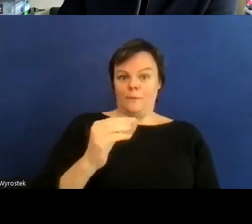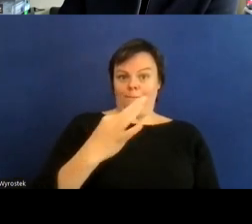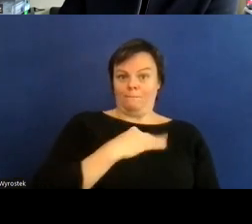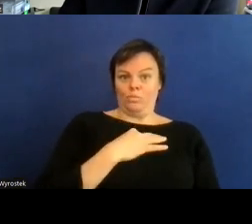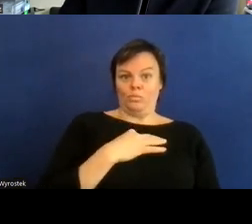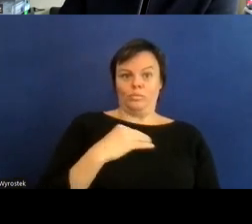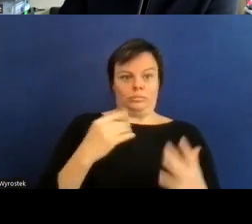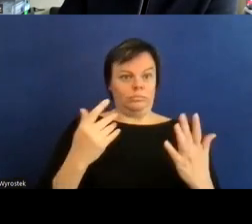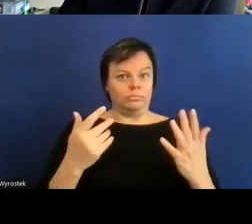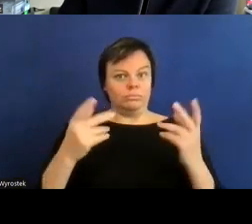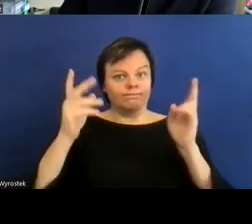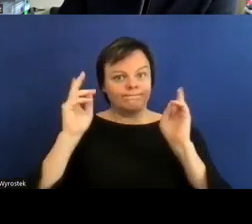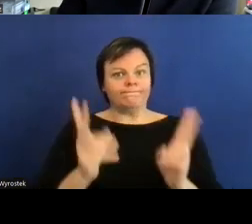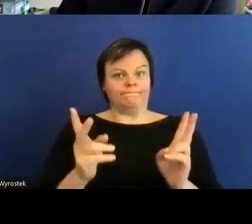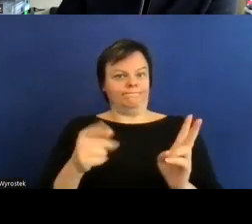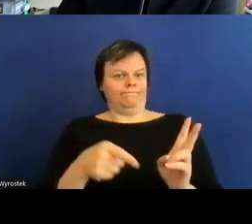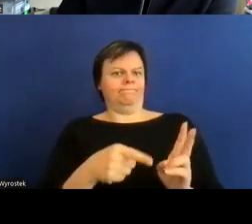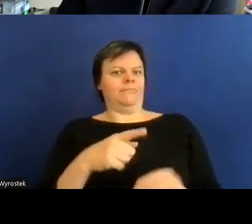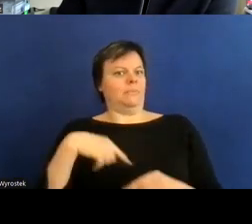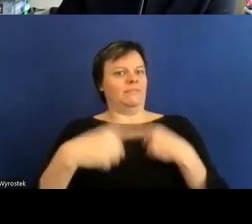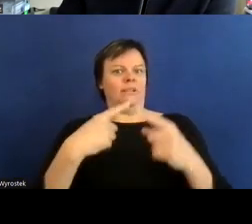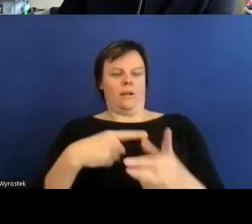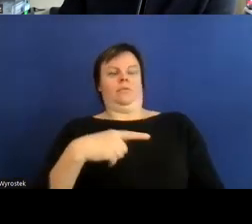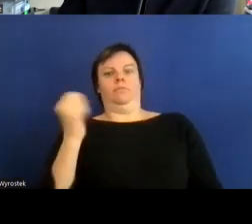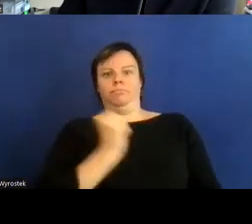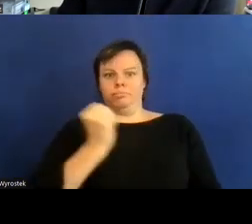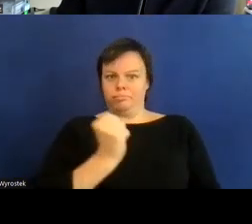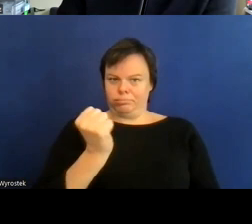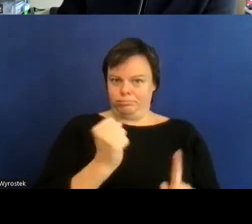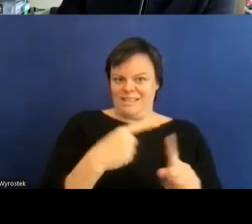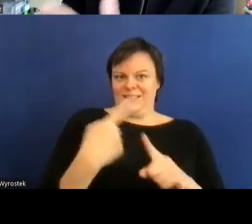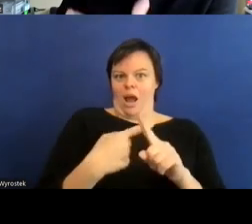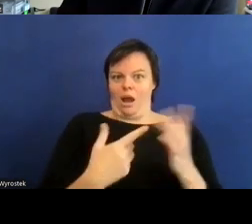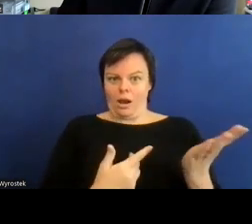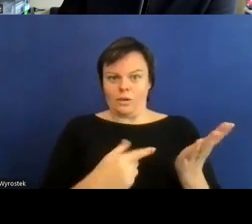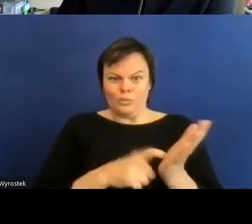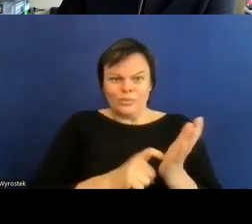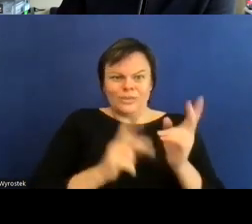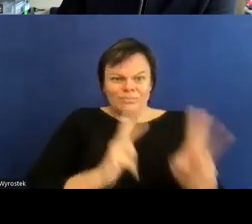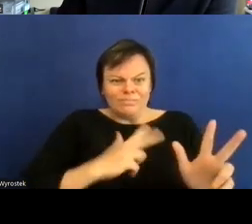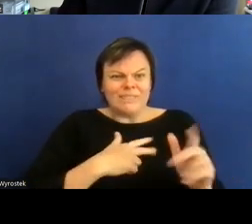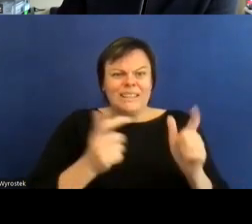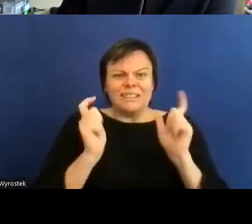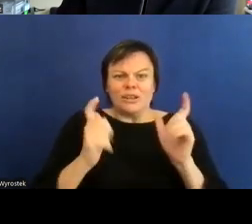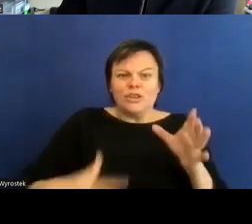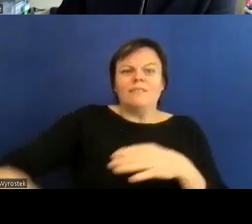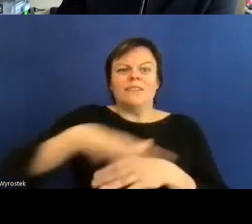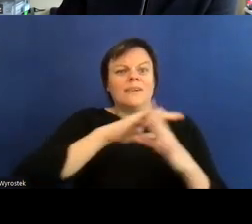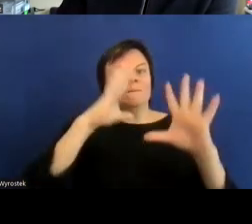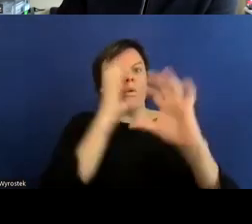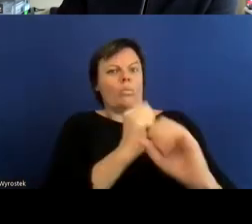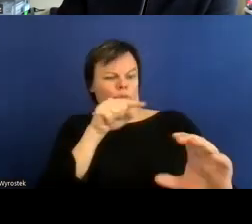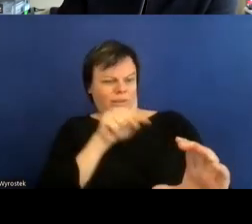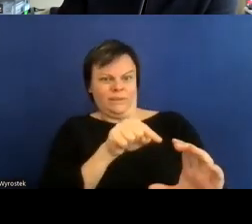eigentlich weiterhin sehr stark negiert wird und ja eigentlich nicht stattfindet auch in politischen diskussionen